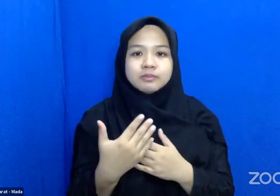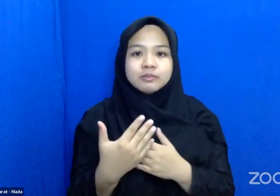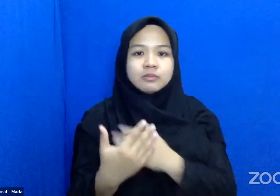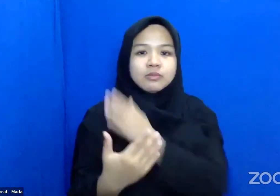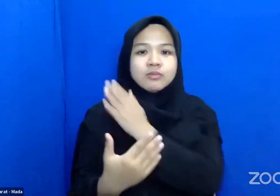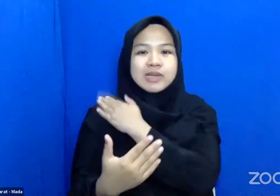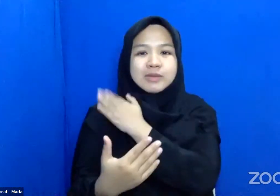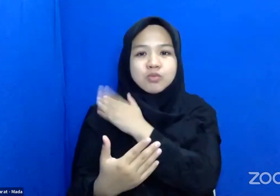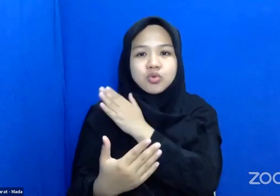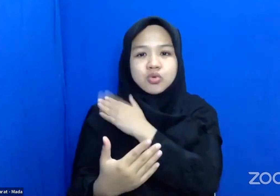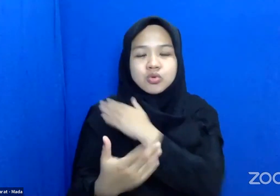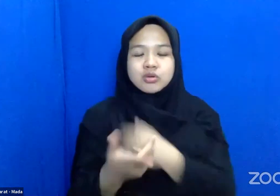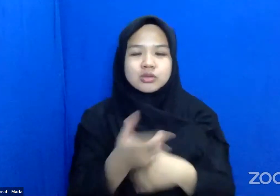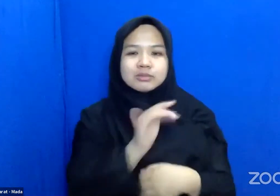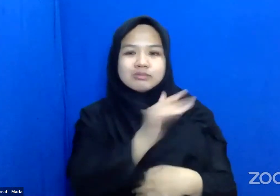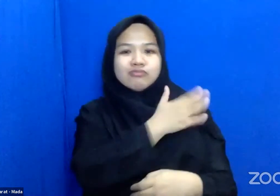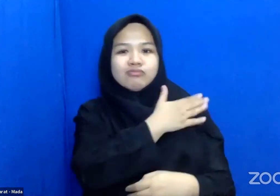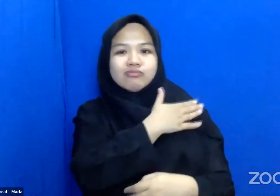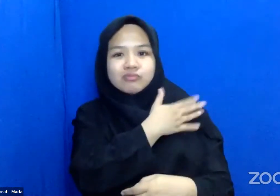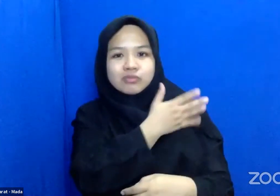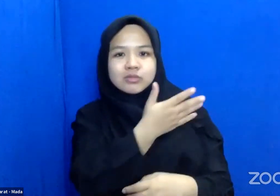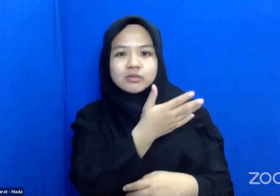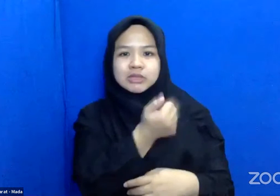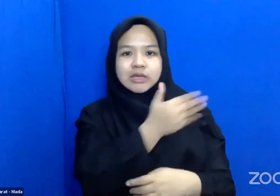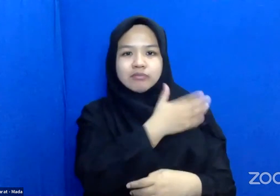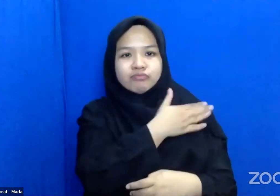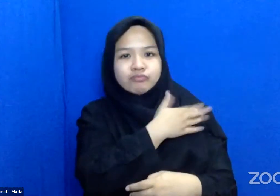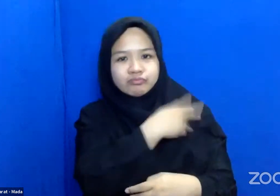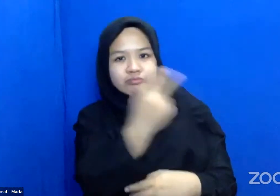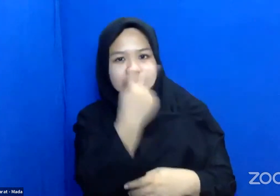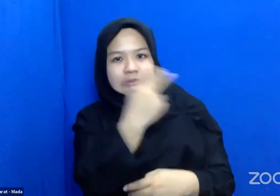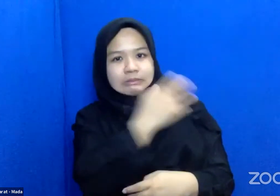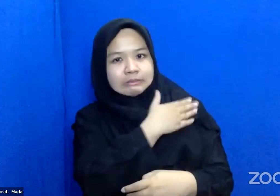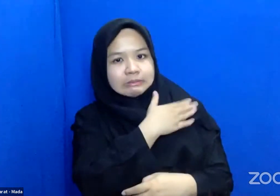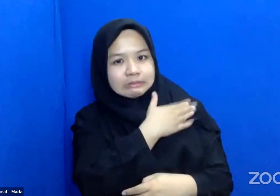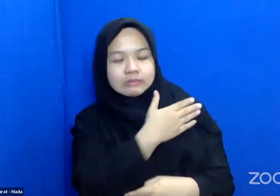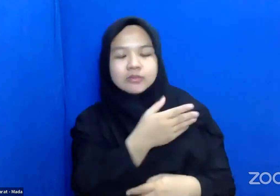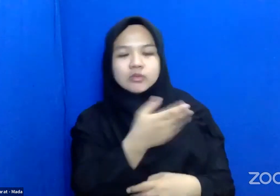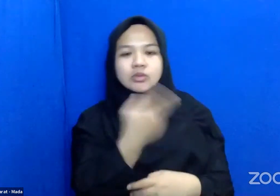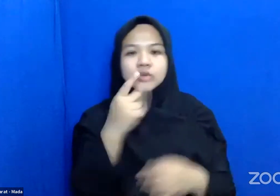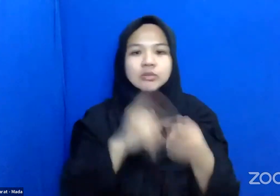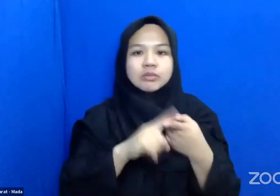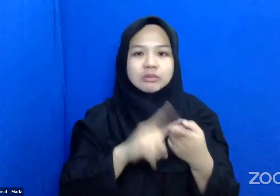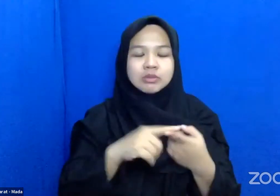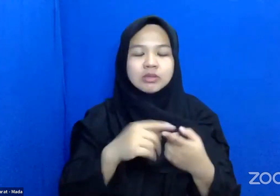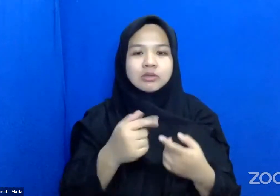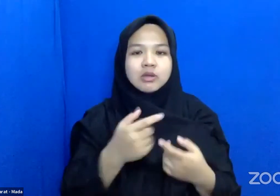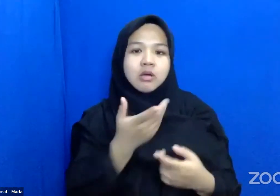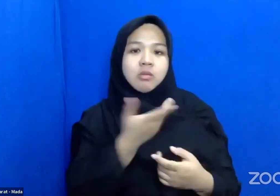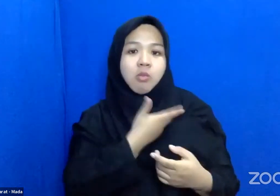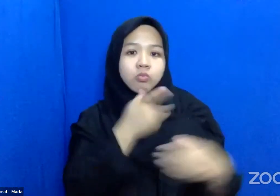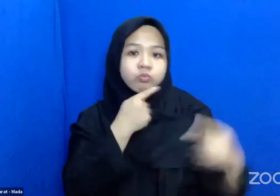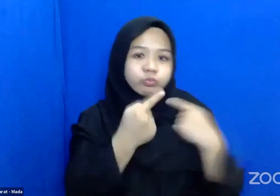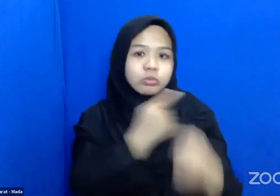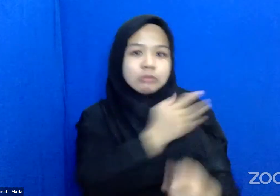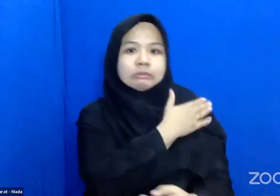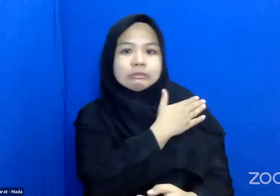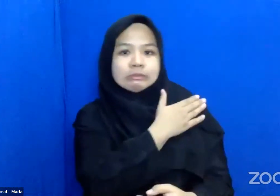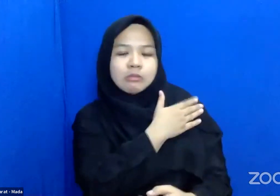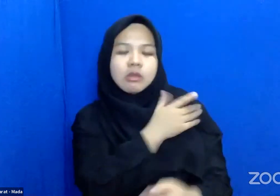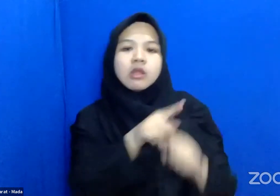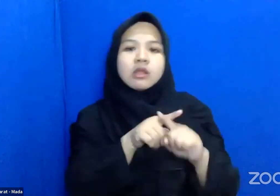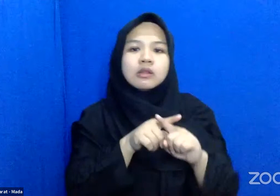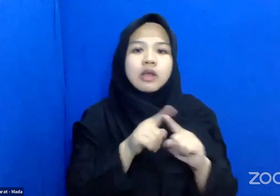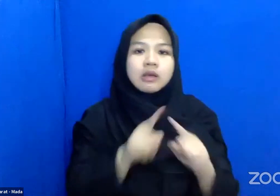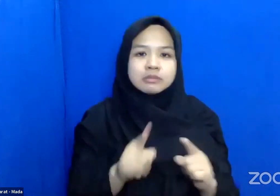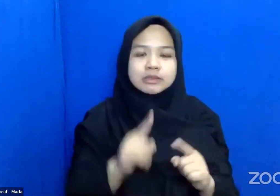Tunggung Atau Menepuk Lain Sebagainya Untuk Mendapatkan Perhatian Teman-teman Bahwa Kita Ingin Berkomunikasi Dengan Mereka Tapi